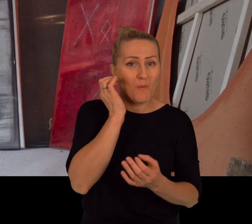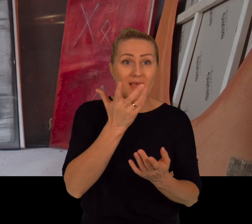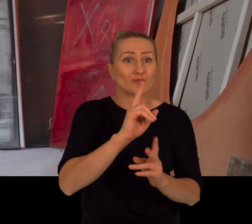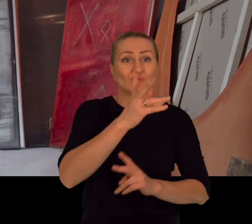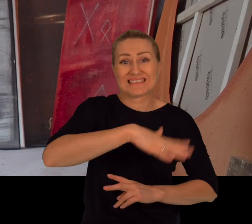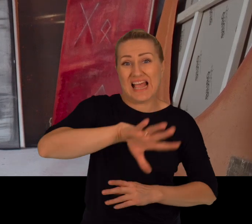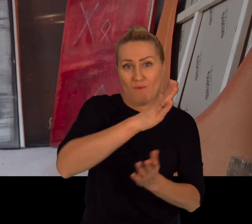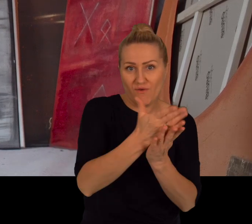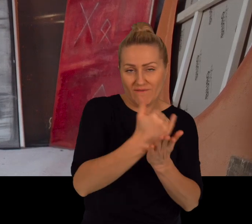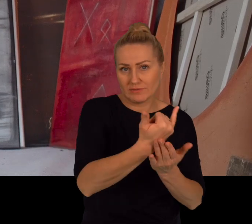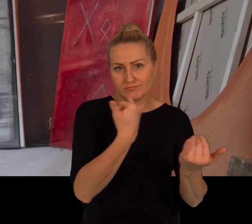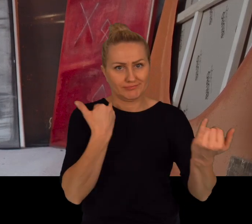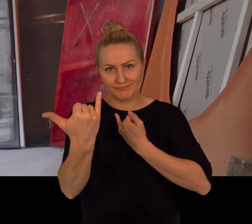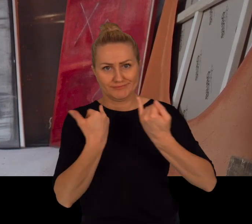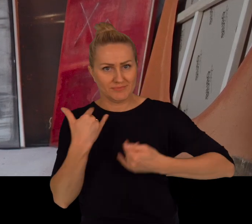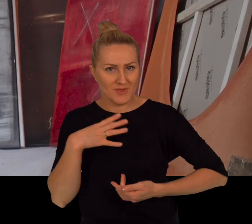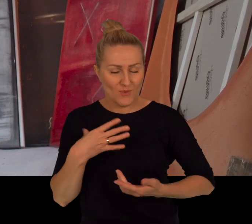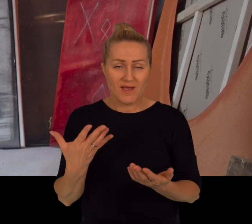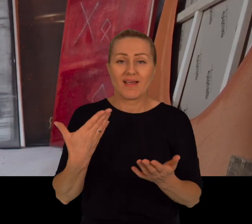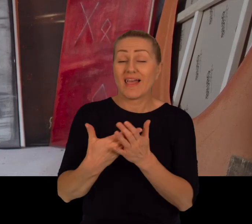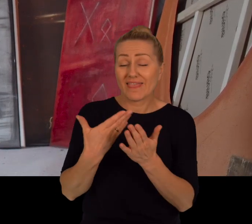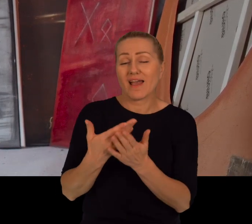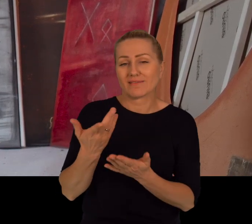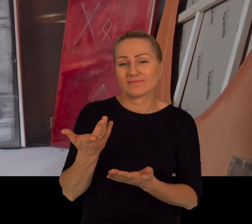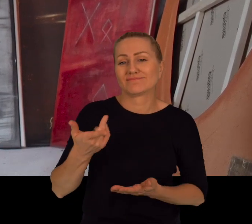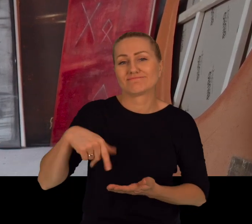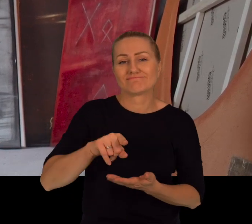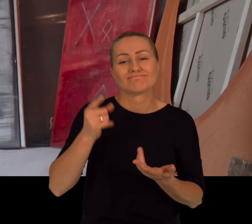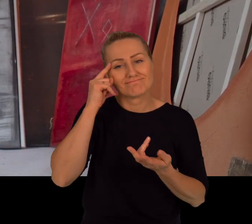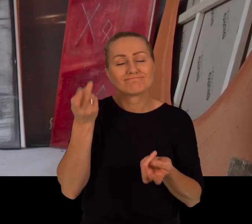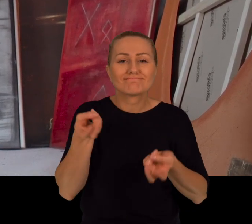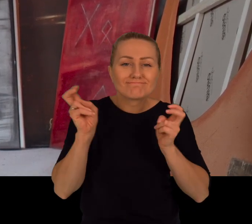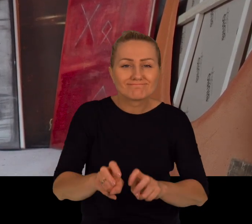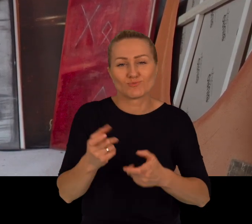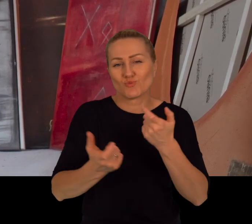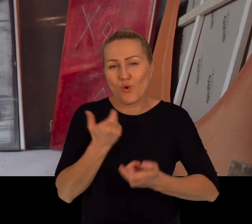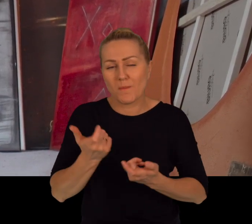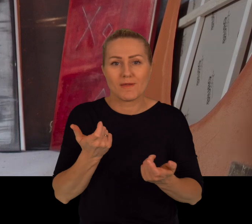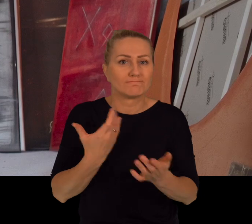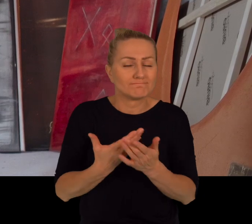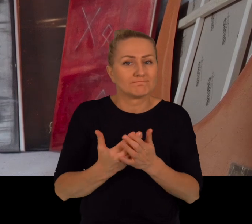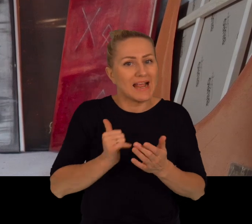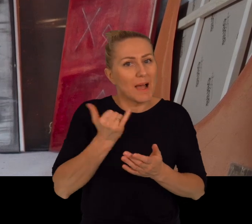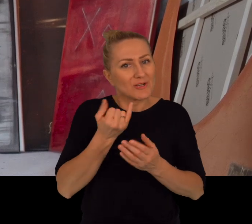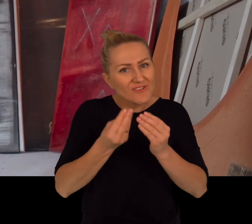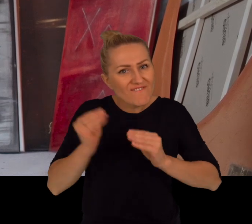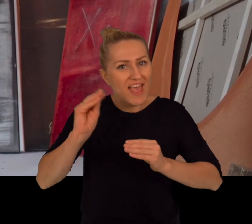województwa. Dlatego taka też powstała inicjatywa, żeby rozszerzyć tą swoją